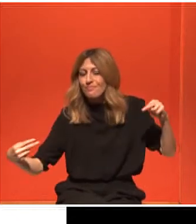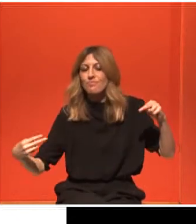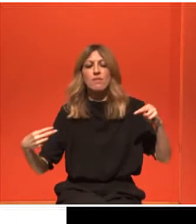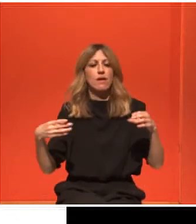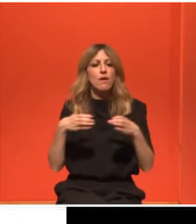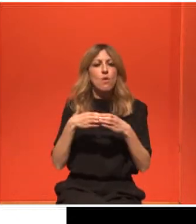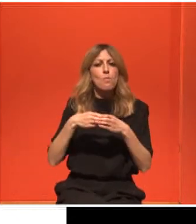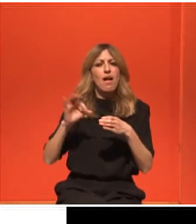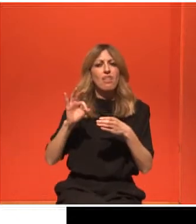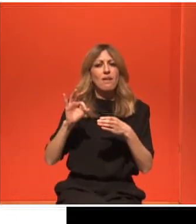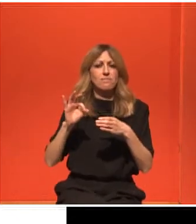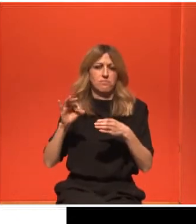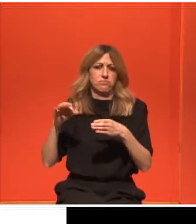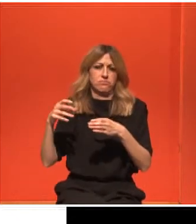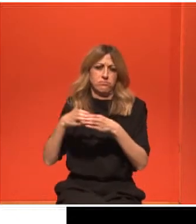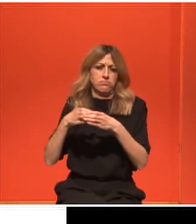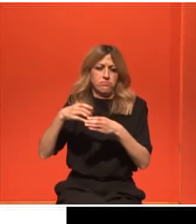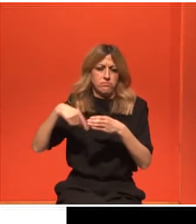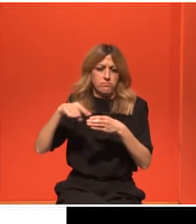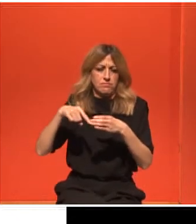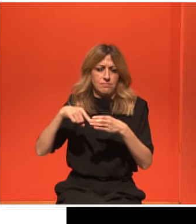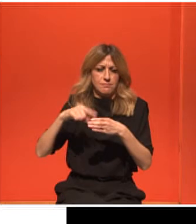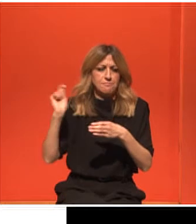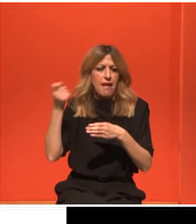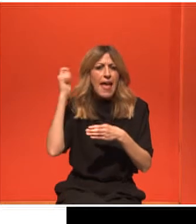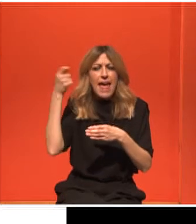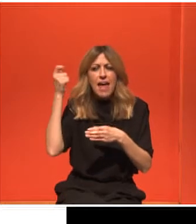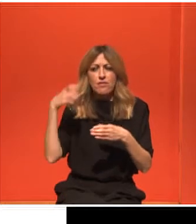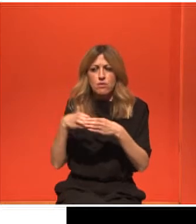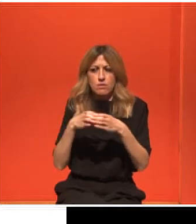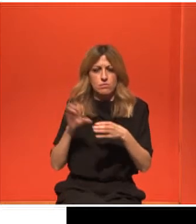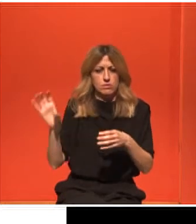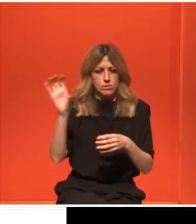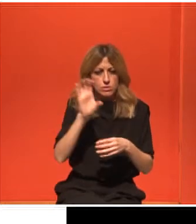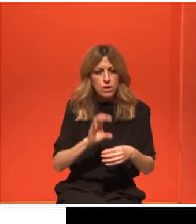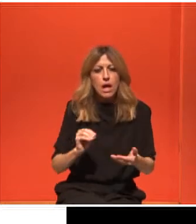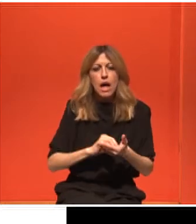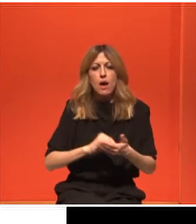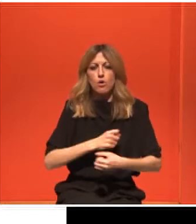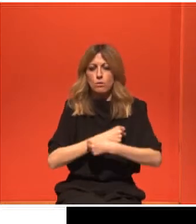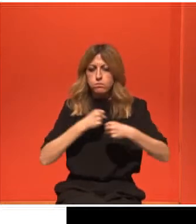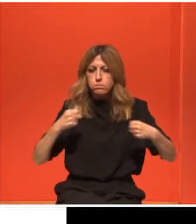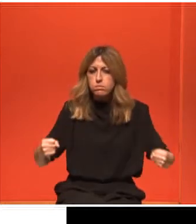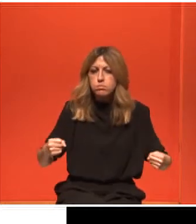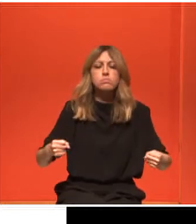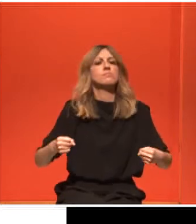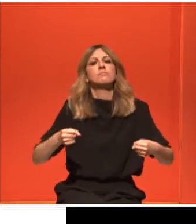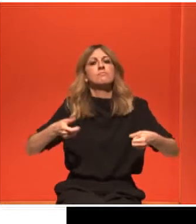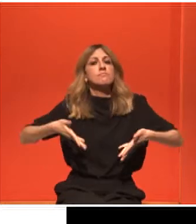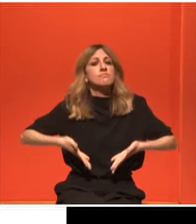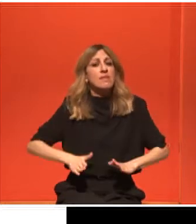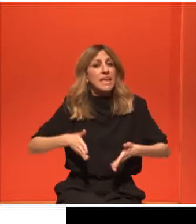παχυσαρκία, η μη τεκνοποίηση μέχρι τα 30, ή μάλλον η πρώτη τεκνοποίηση μετά τα 30, η πρώη μημιναρχή, η αργή